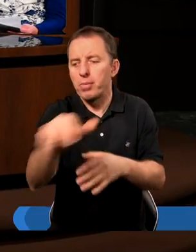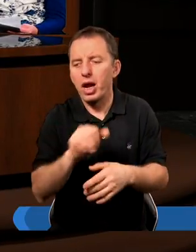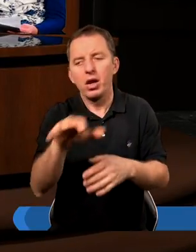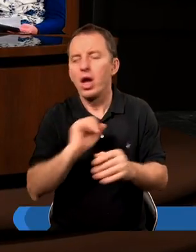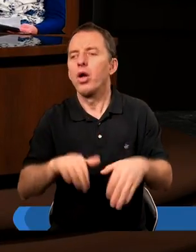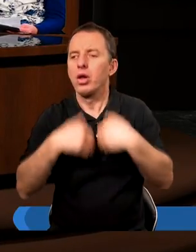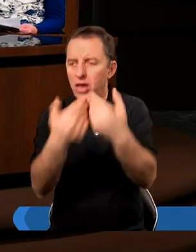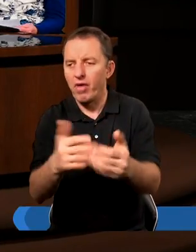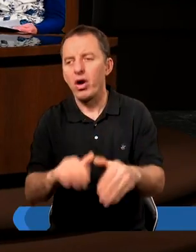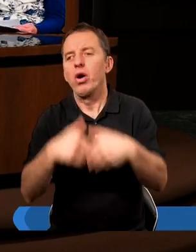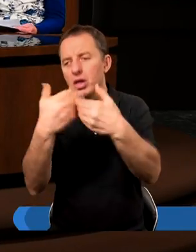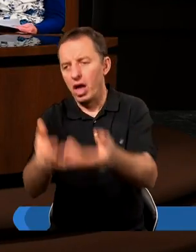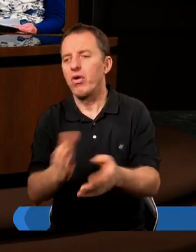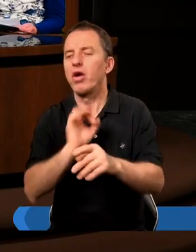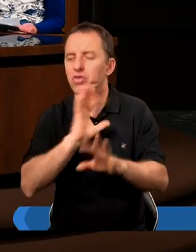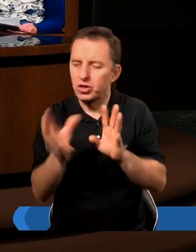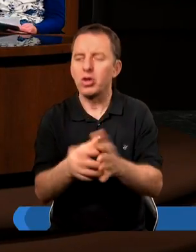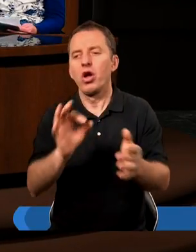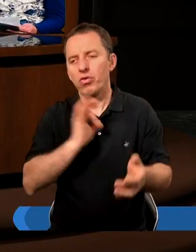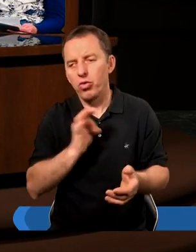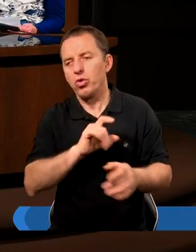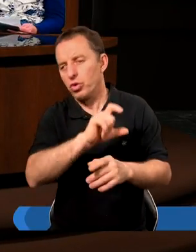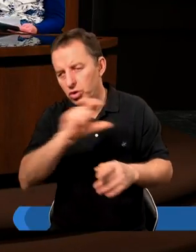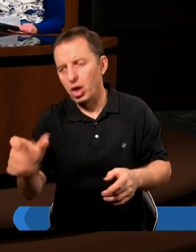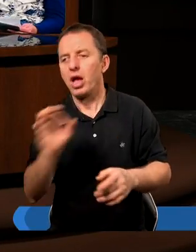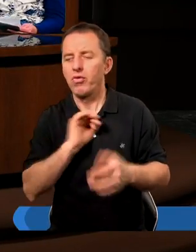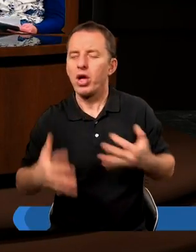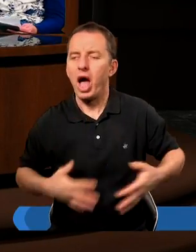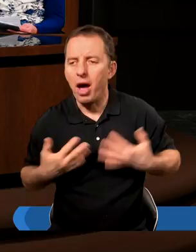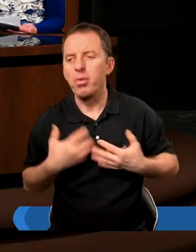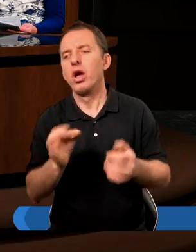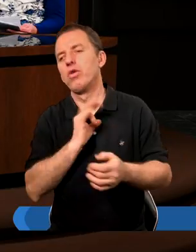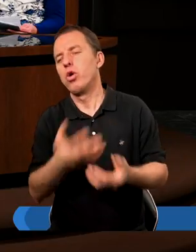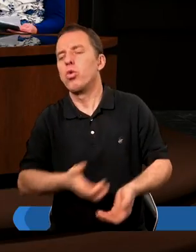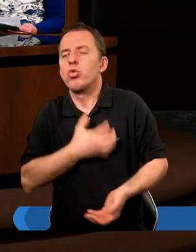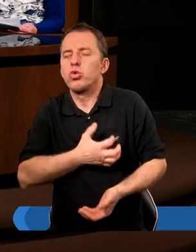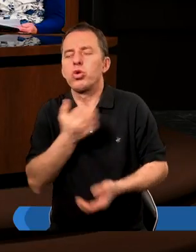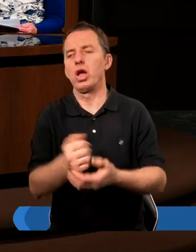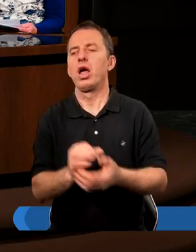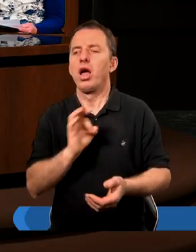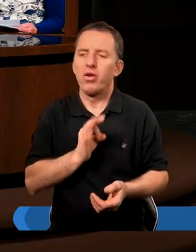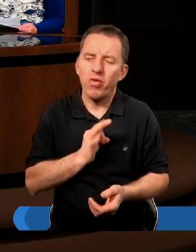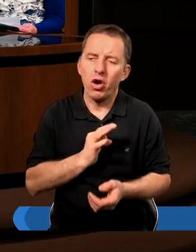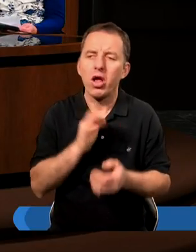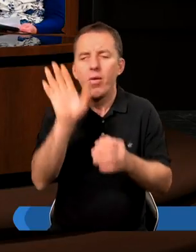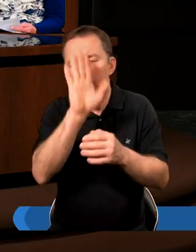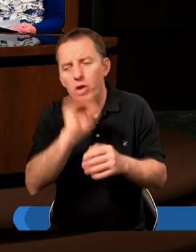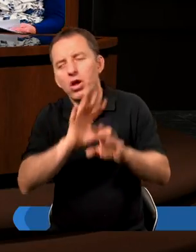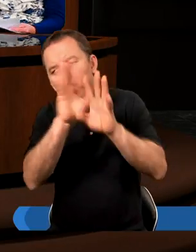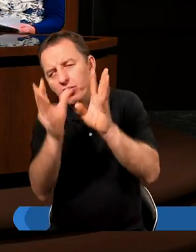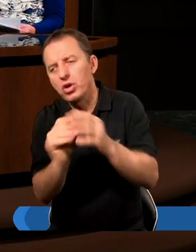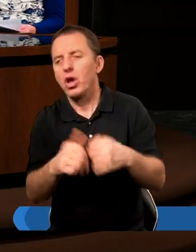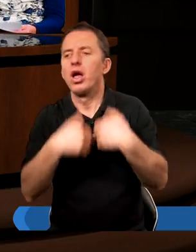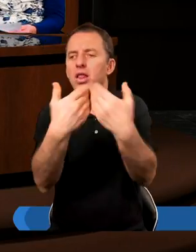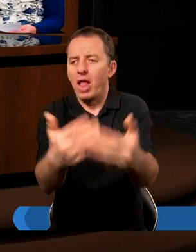On nie brał, On dawał, dawał wszystko, dawał swój czas, swoje emocje, swoje uczucia, swoją boskość wcześniej,